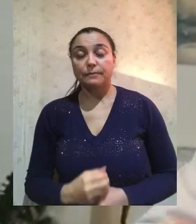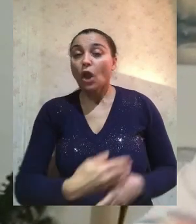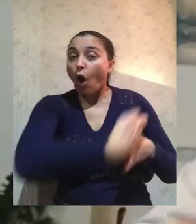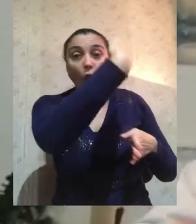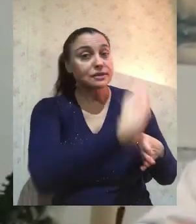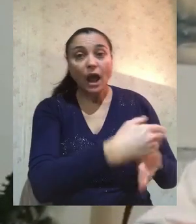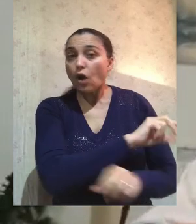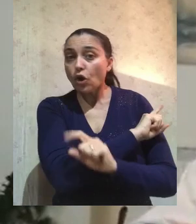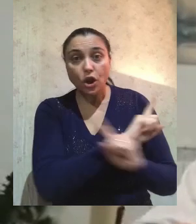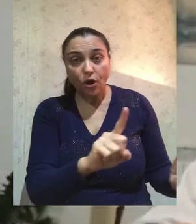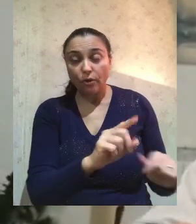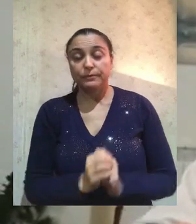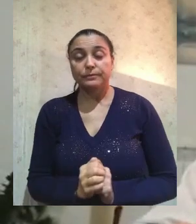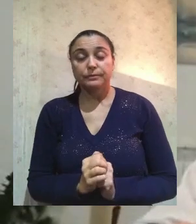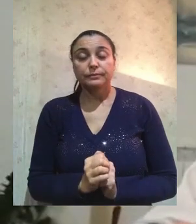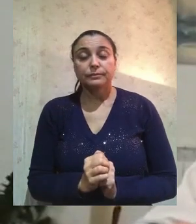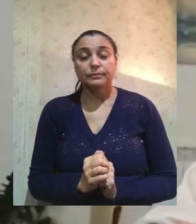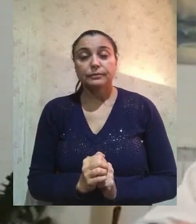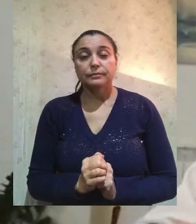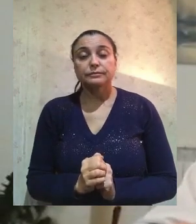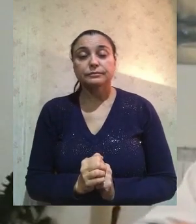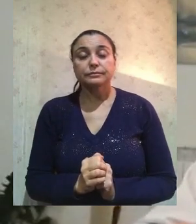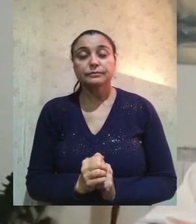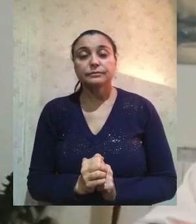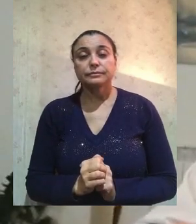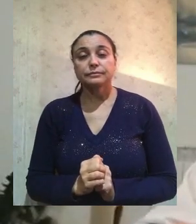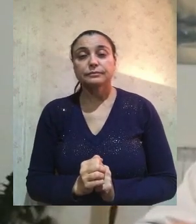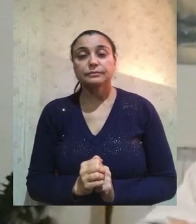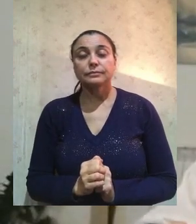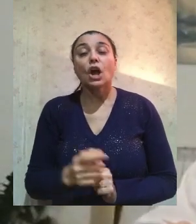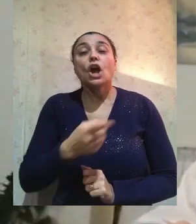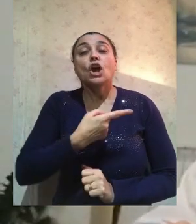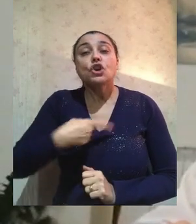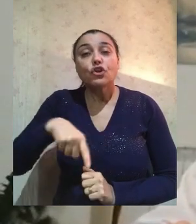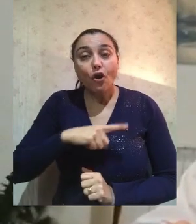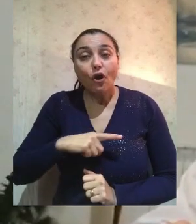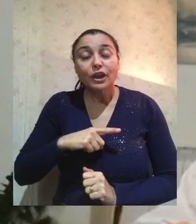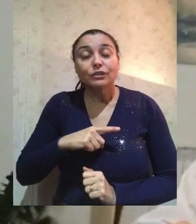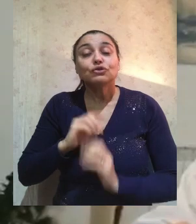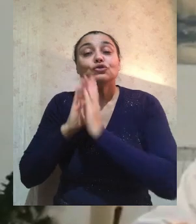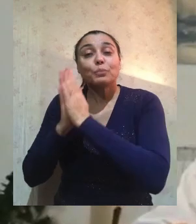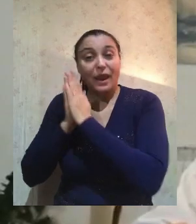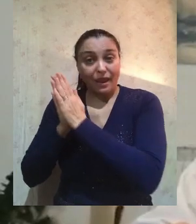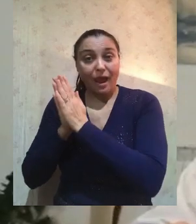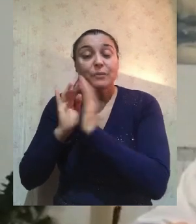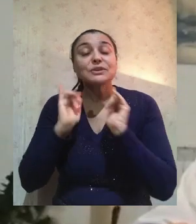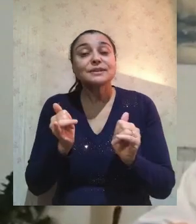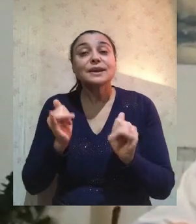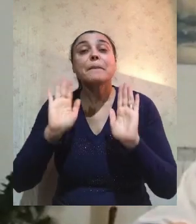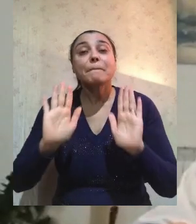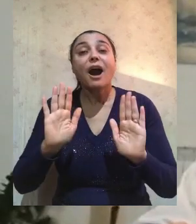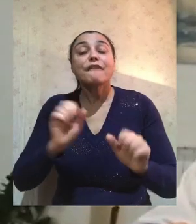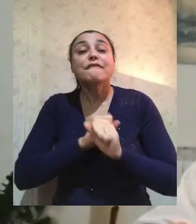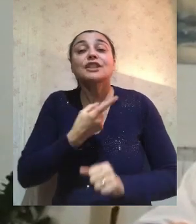In una parola, fratelli, per essere esauditi da Gesù bisogna avere